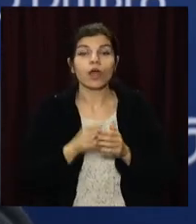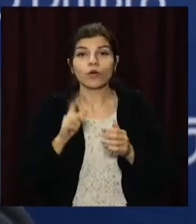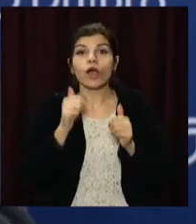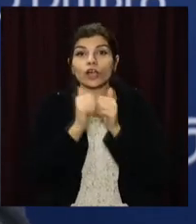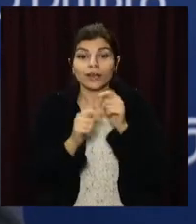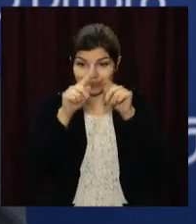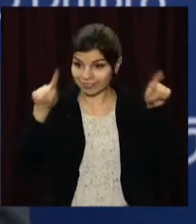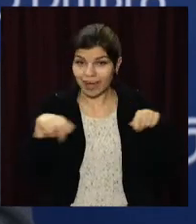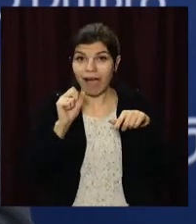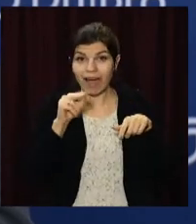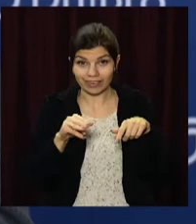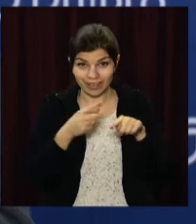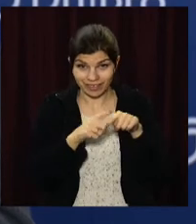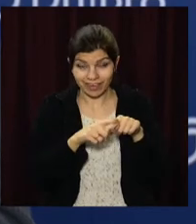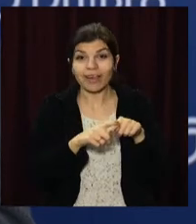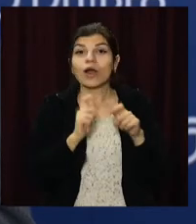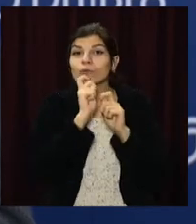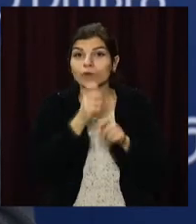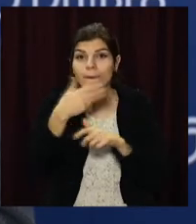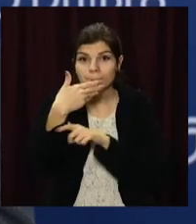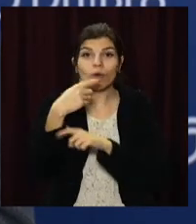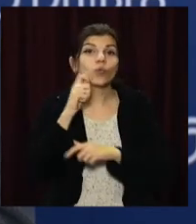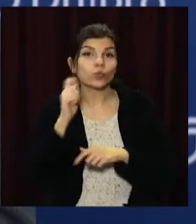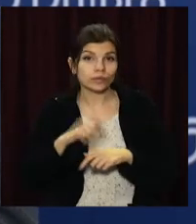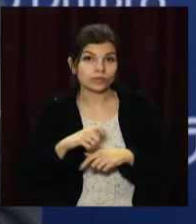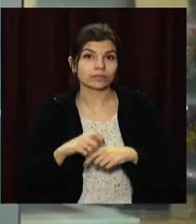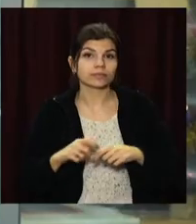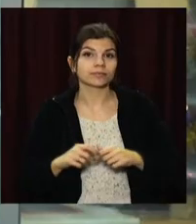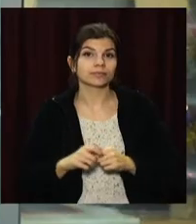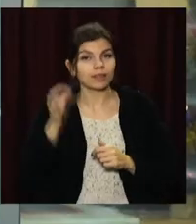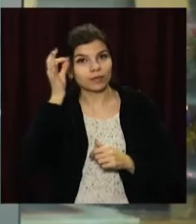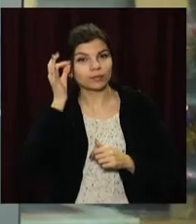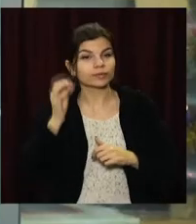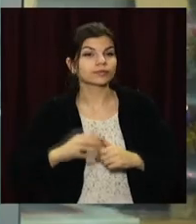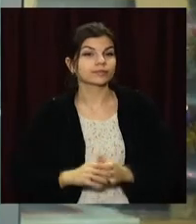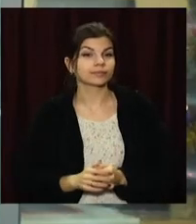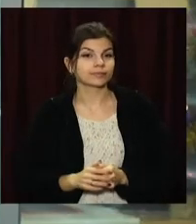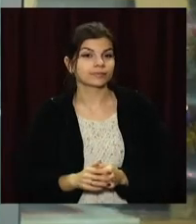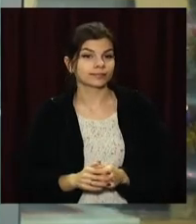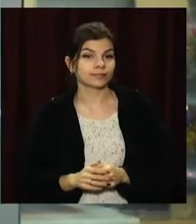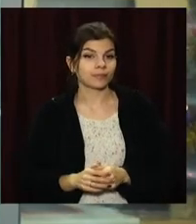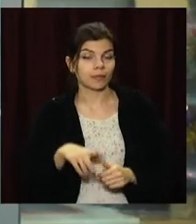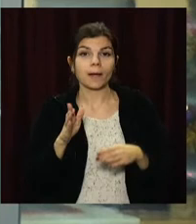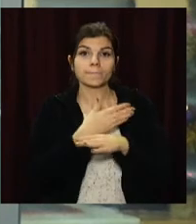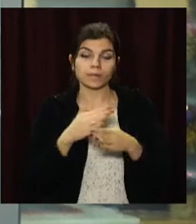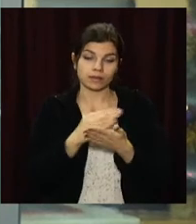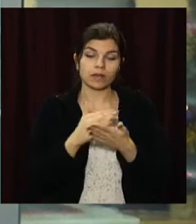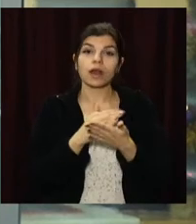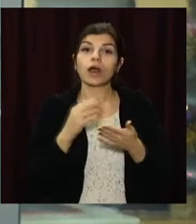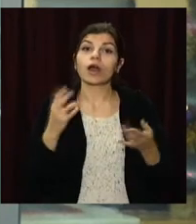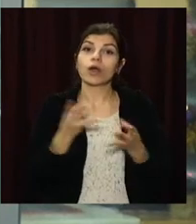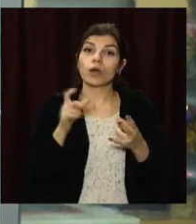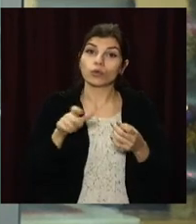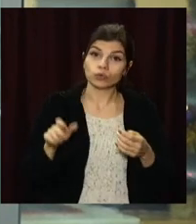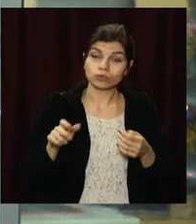кожного акту злуки будемо дарувати людям прапорець України. Балансуються між потребами ринку та борговими